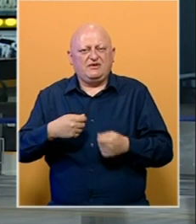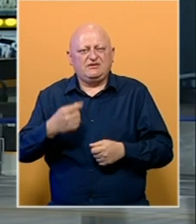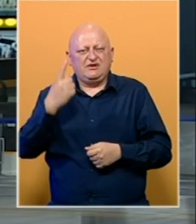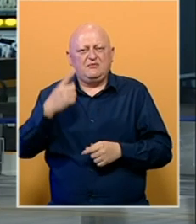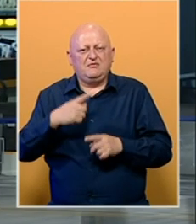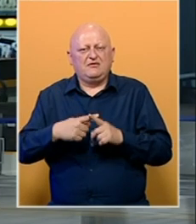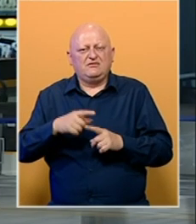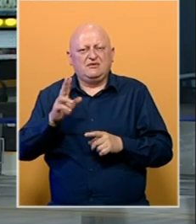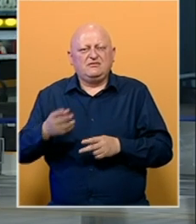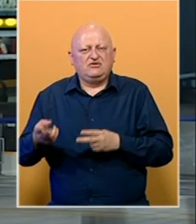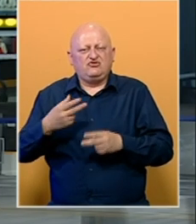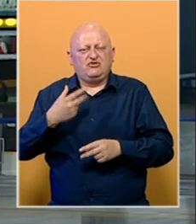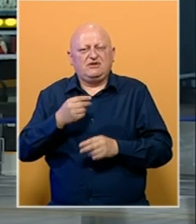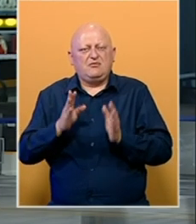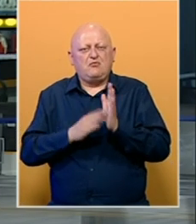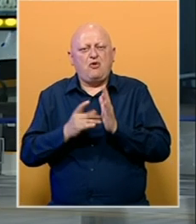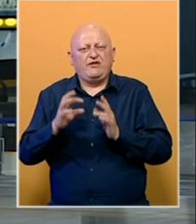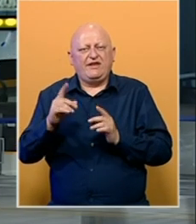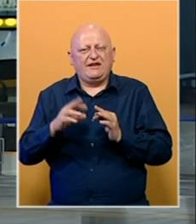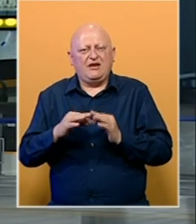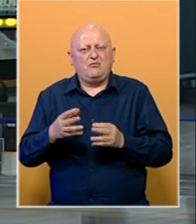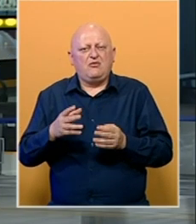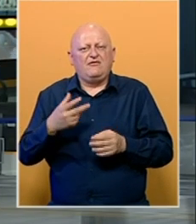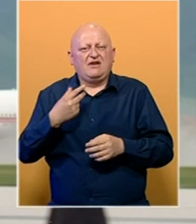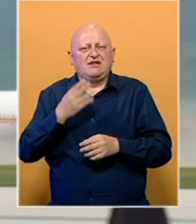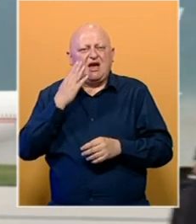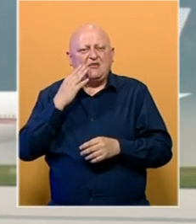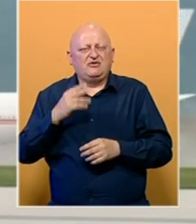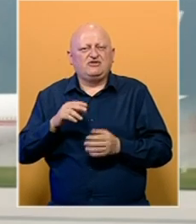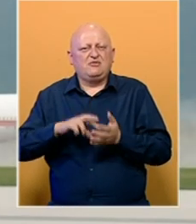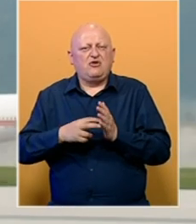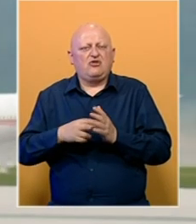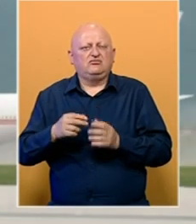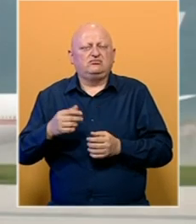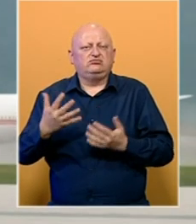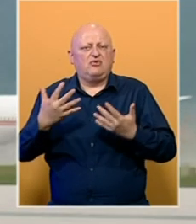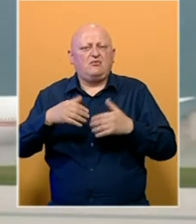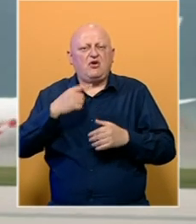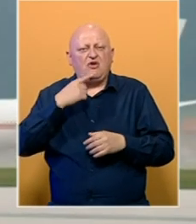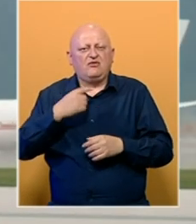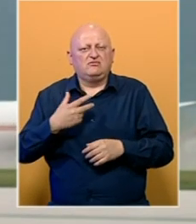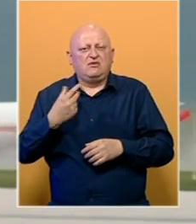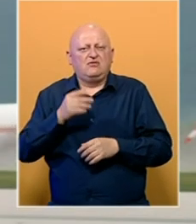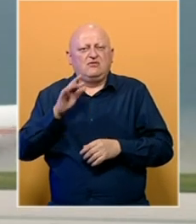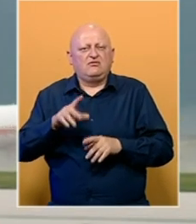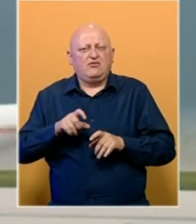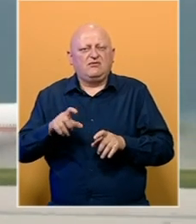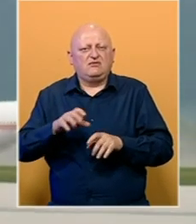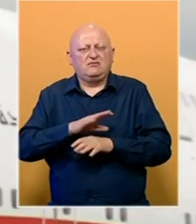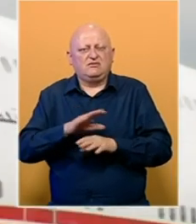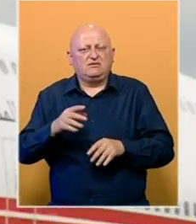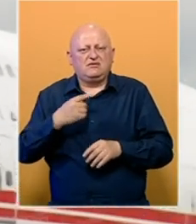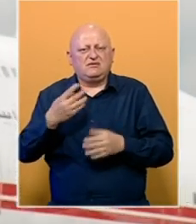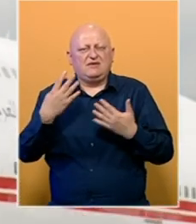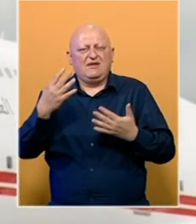proizvođača, a prvi put nam stižu doze moderne. Moderna je vakcina Američke biotehnološke kompanije, čija je efikasnost protiv svih oblika